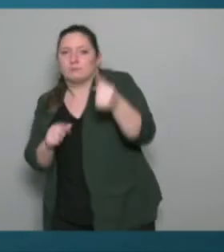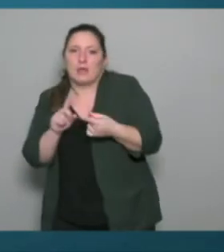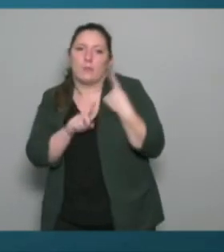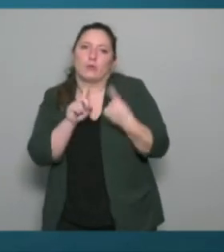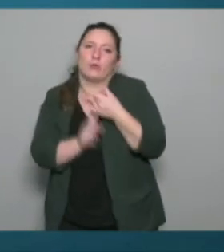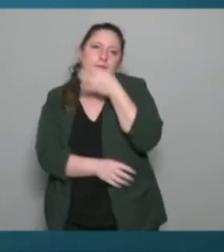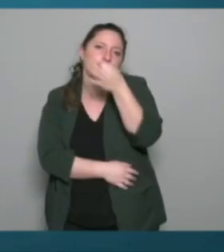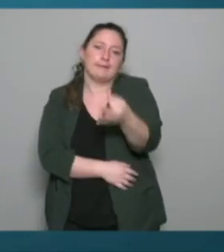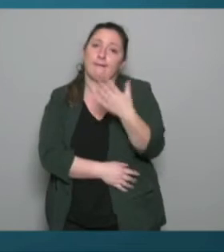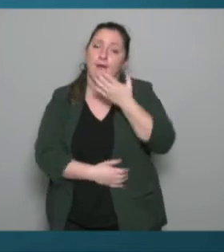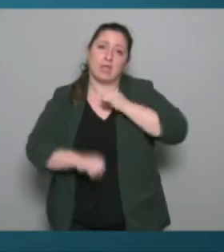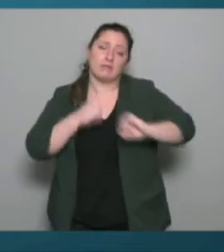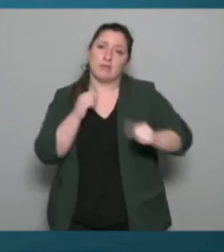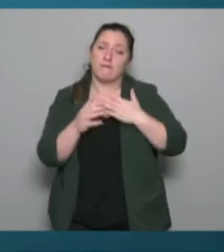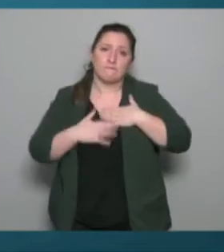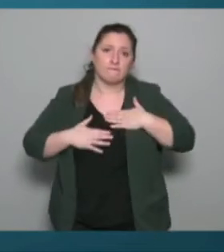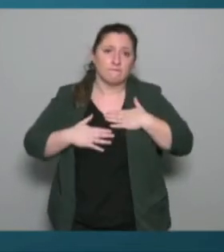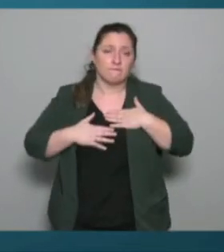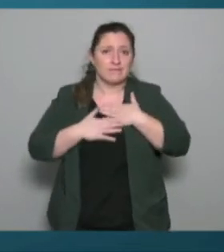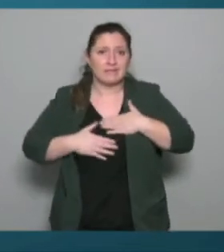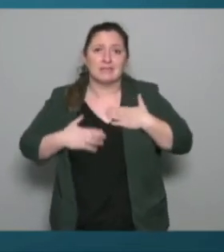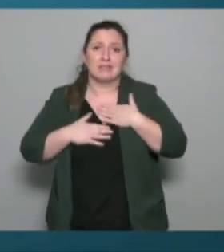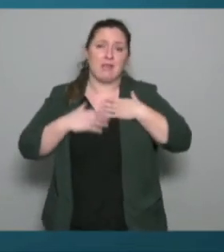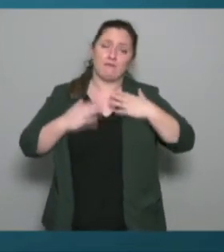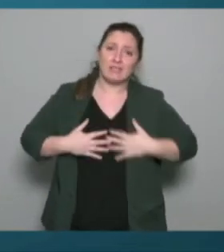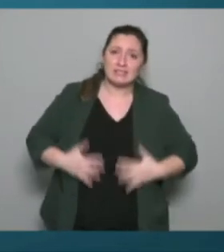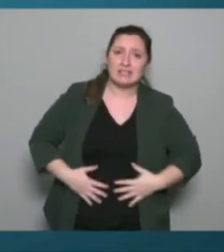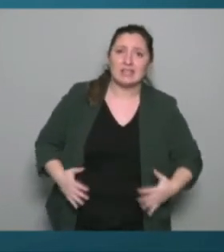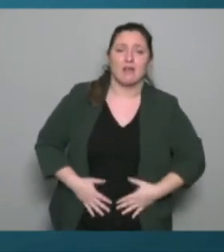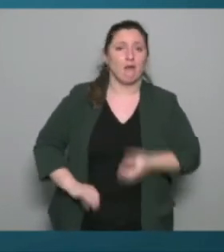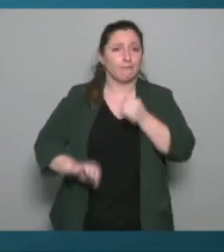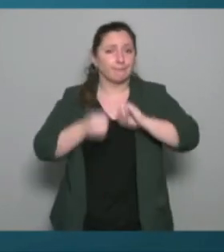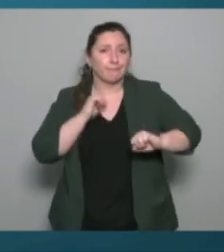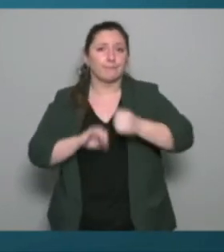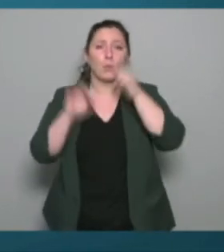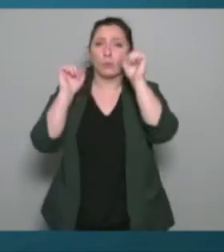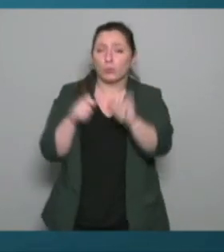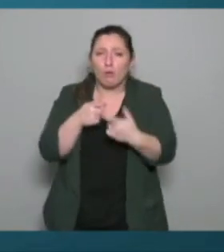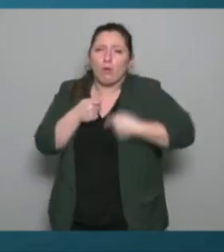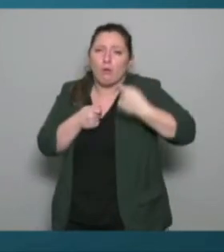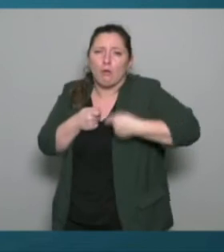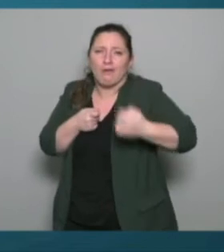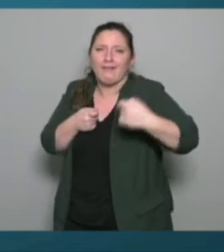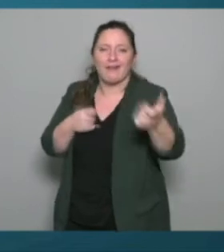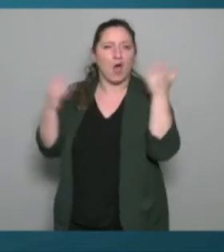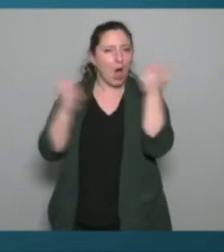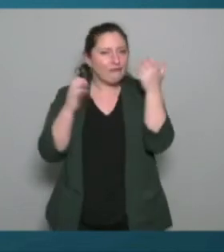plaisir et qu'ils puissent tenir dans le temps quand on a du plaisir on a envie de continuer et c'est là où on voit la